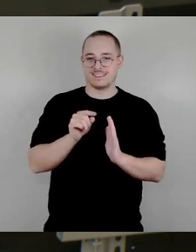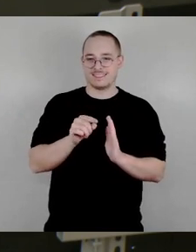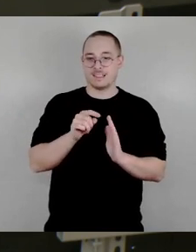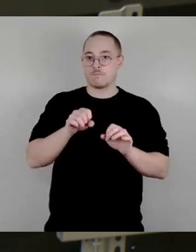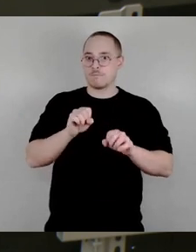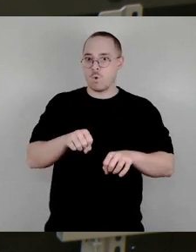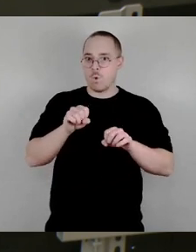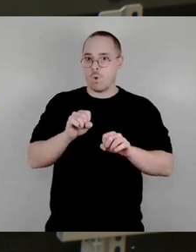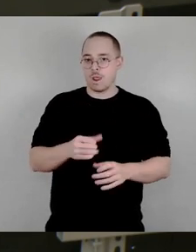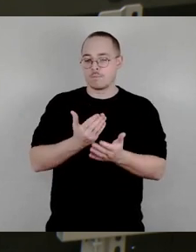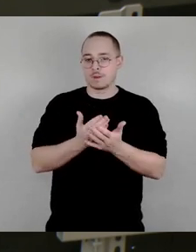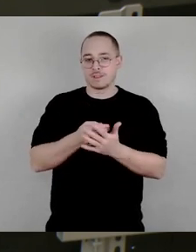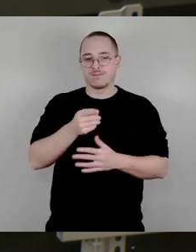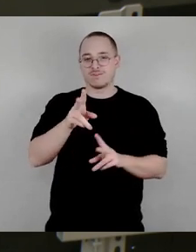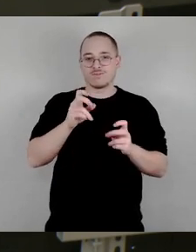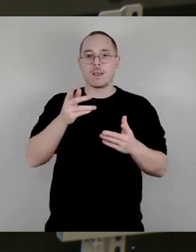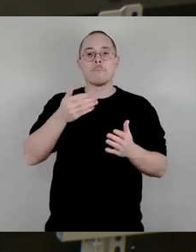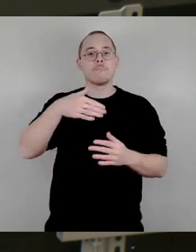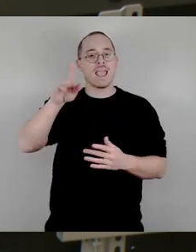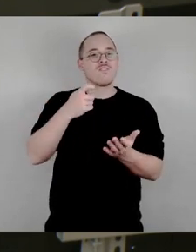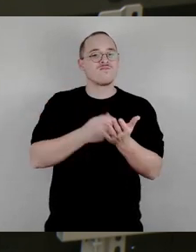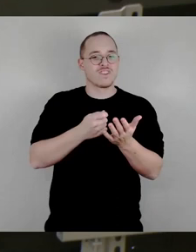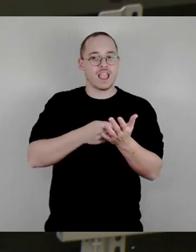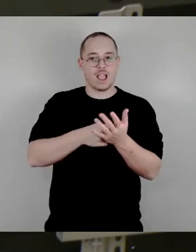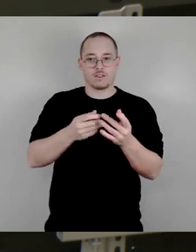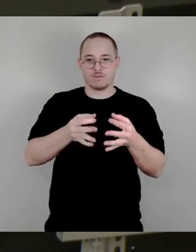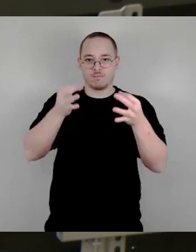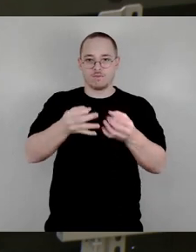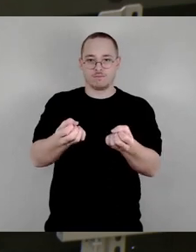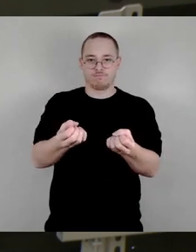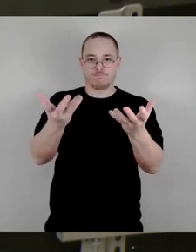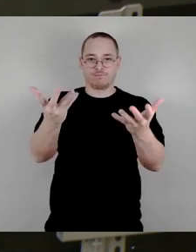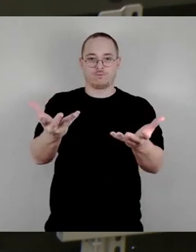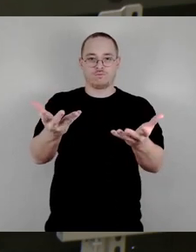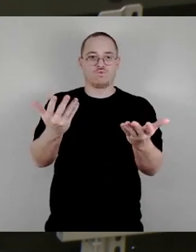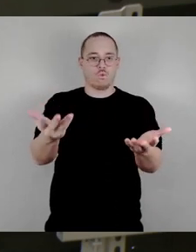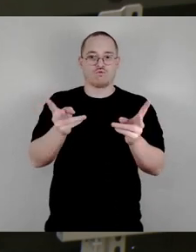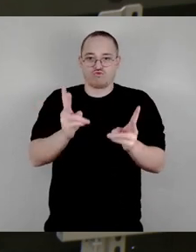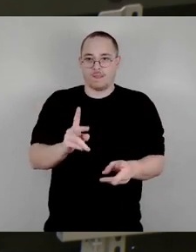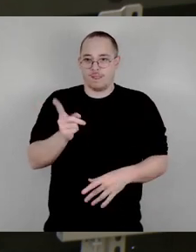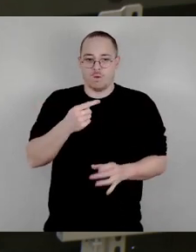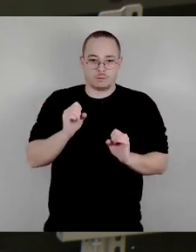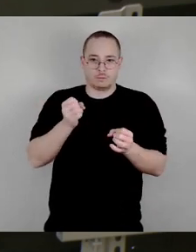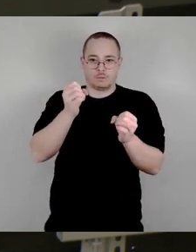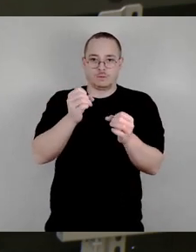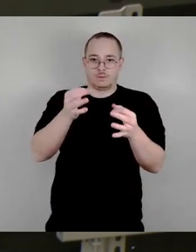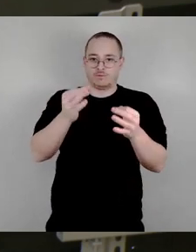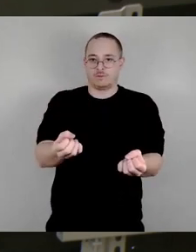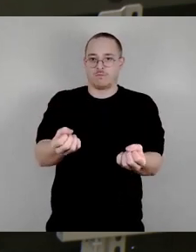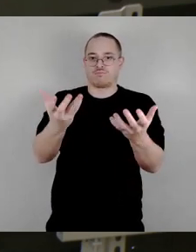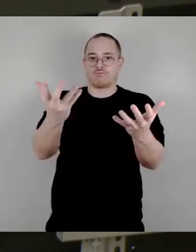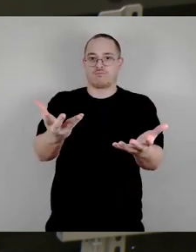Mehrwertes, der da geschaffen wird, auch durch das Engagement der Stadt, vielleicht in Flächen für die Stadt